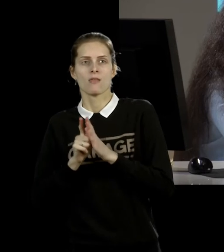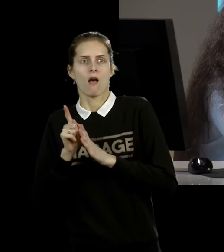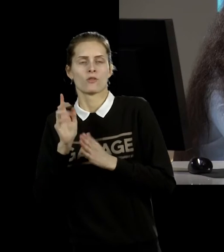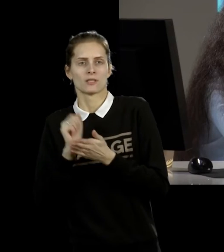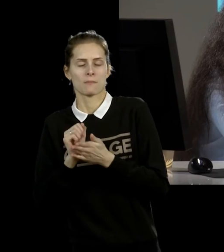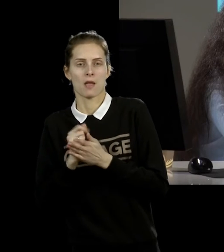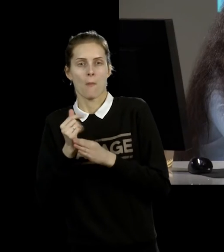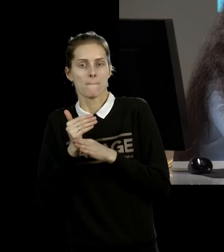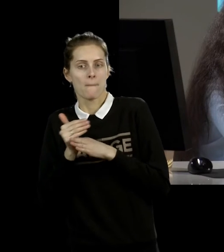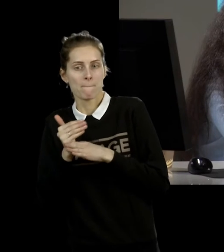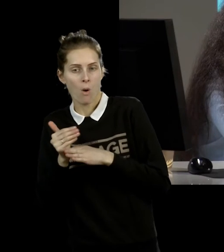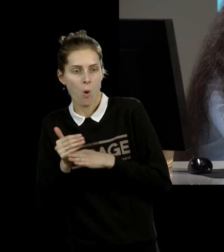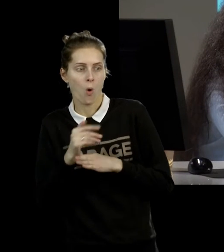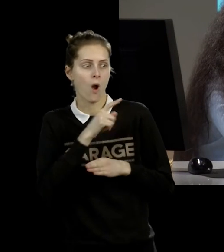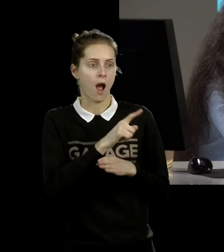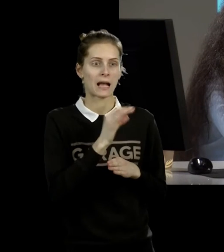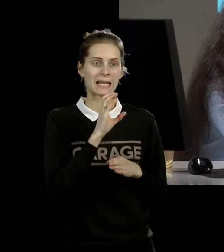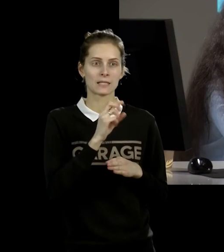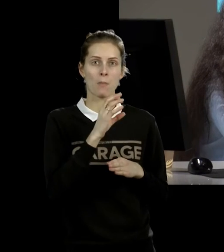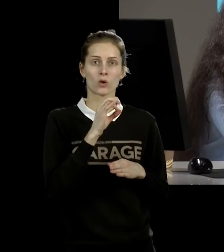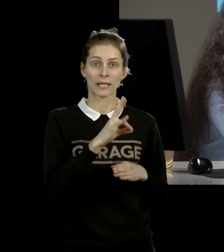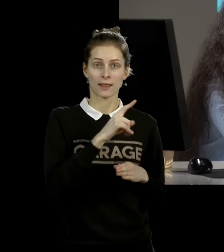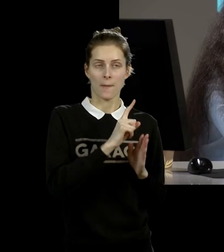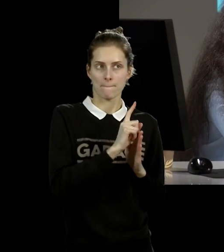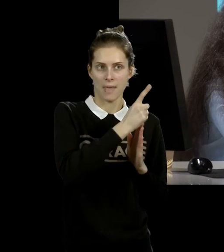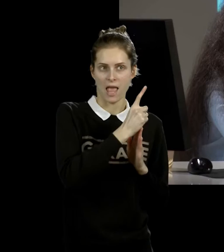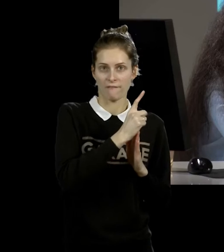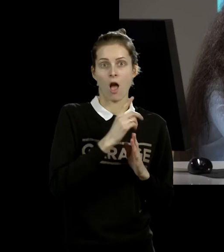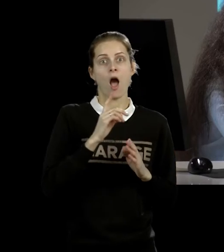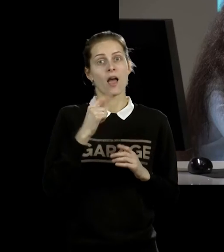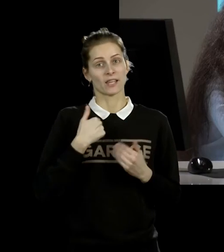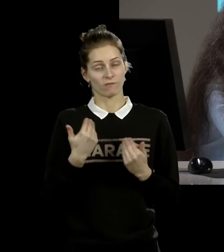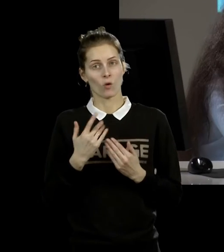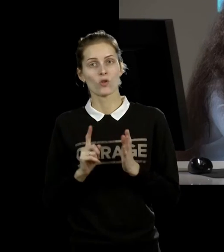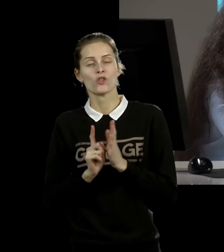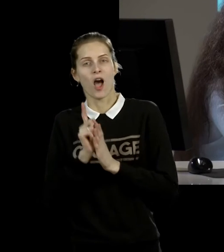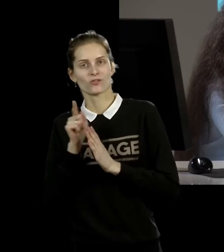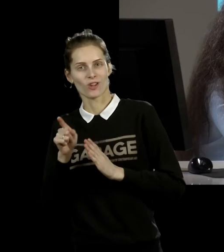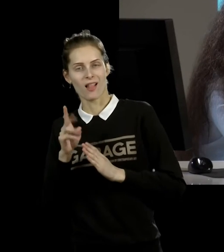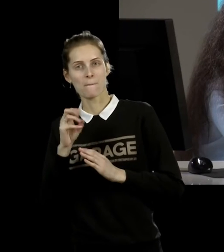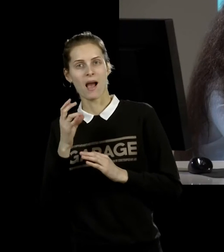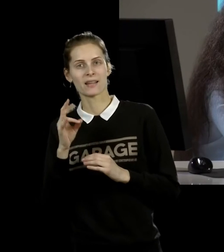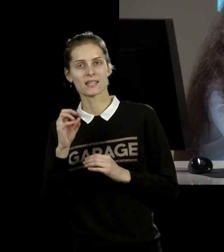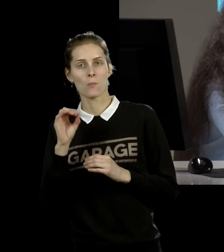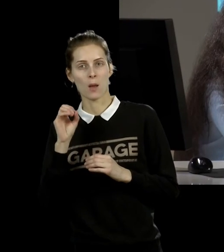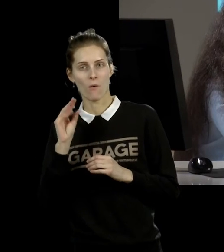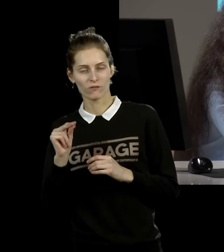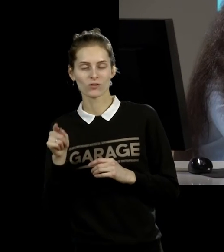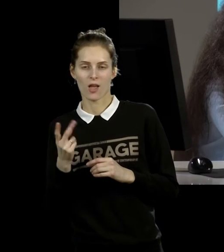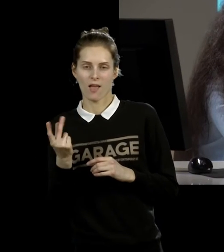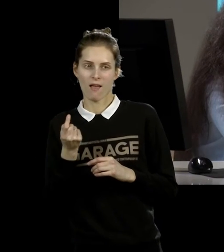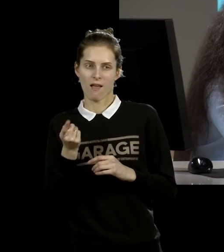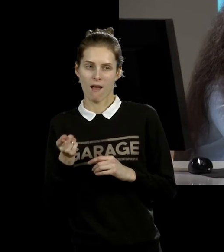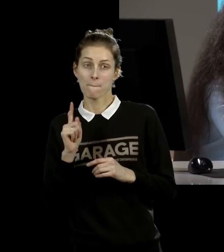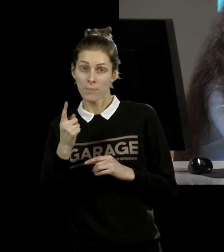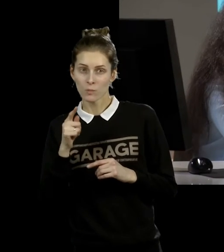данном случае нам будет интереснее сначала поговорить про Марину Абрамовича. Тем более, что я думаю, это будет достаточно знакомый для вас персонаж. Я надеюсь,